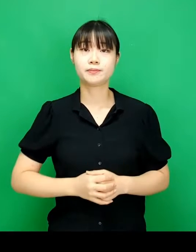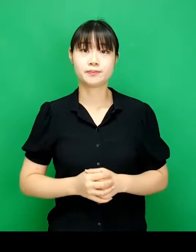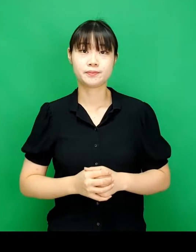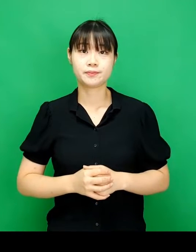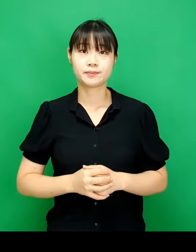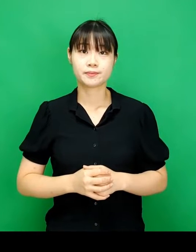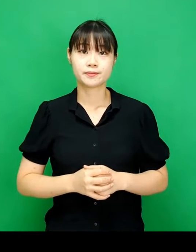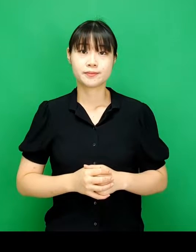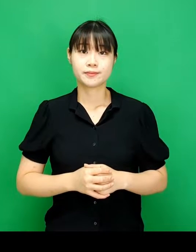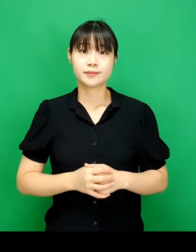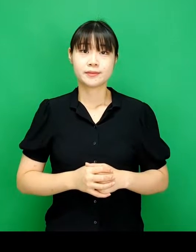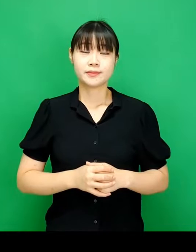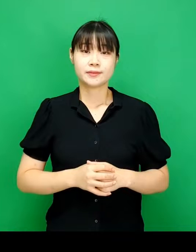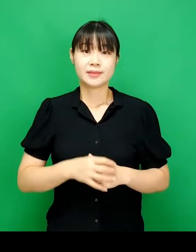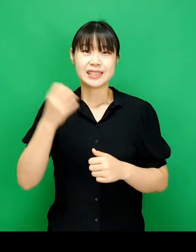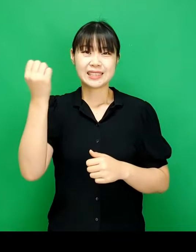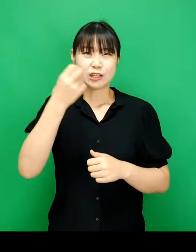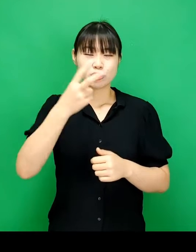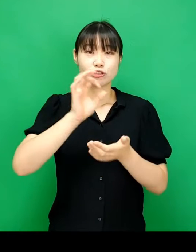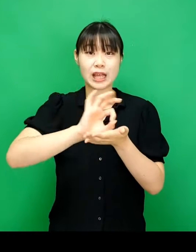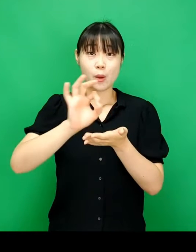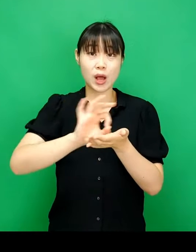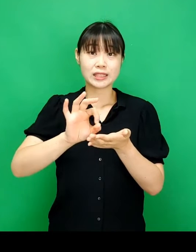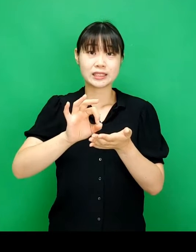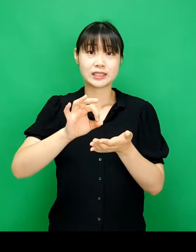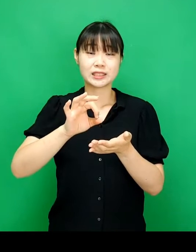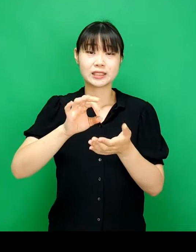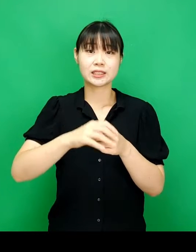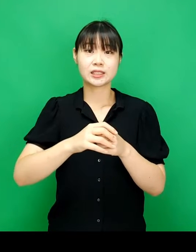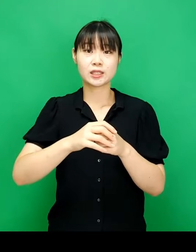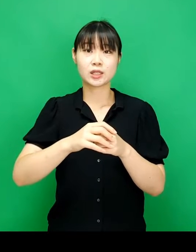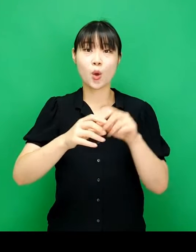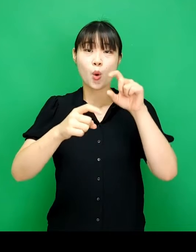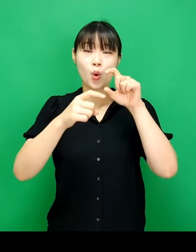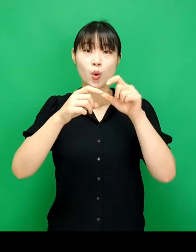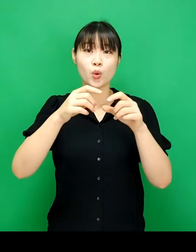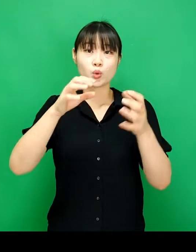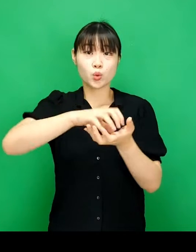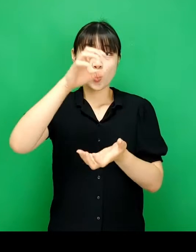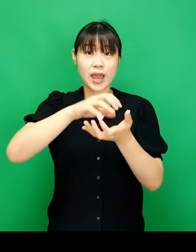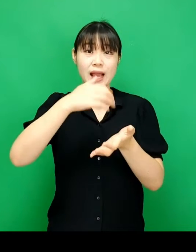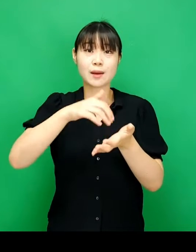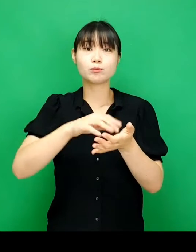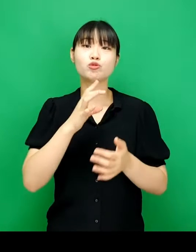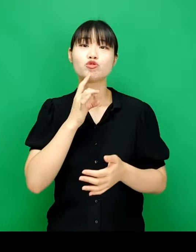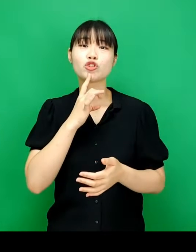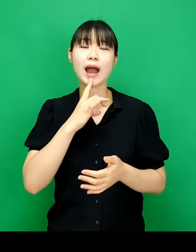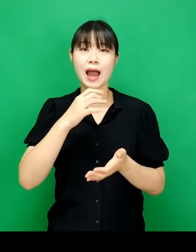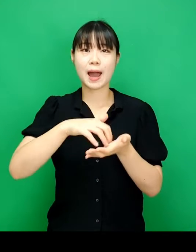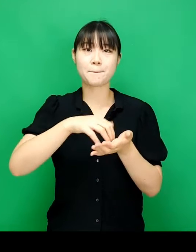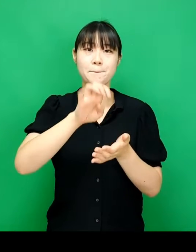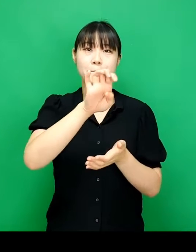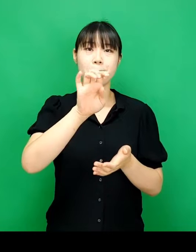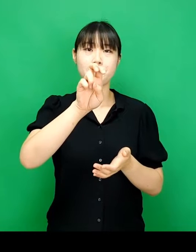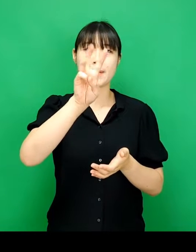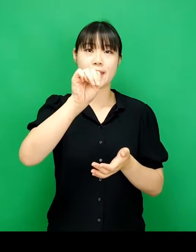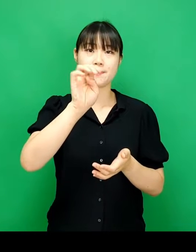제공합니다 그 외에 자주 사용하는 통계값은 중앙값, 메디안입니다